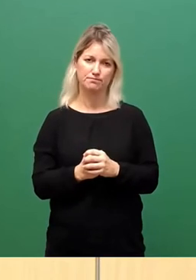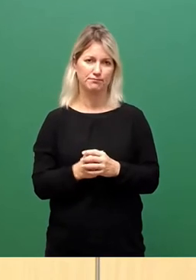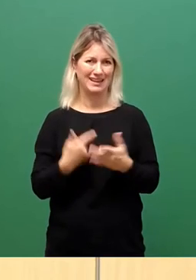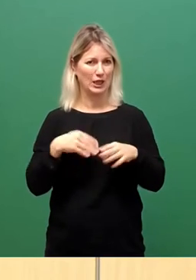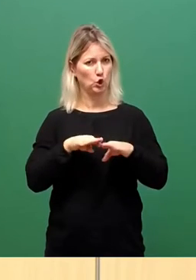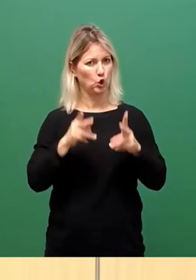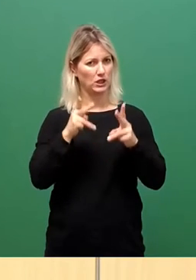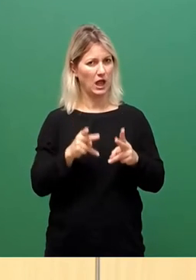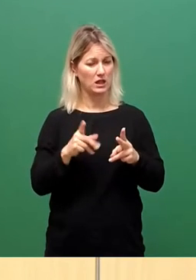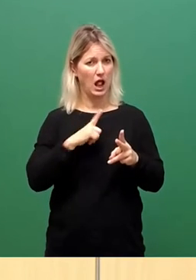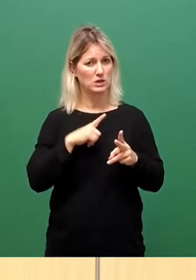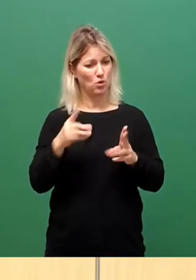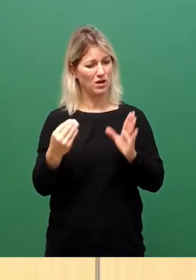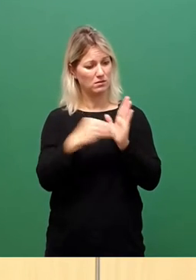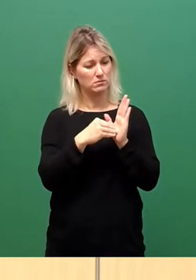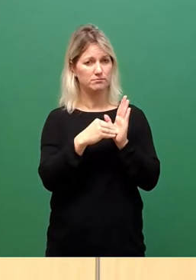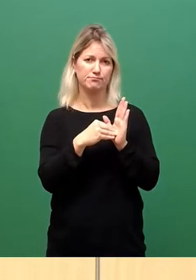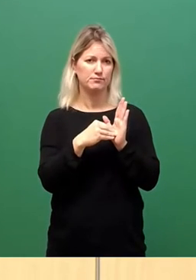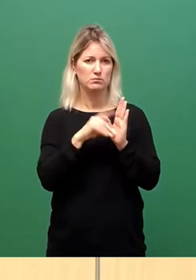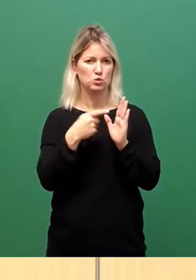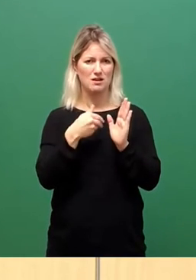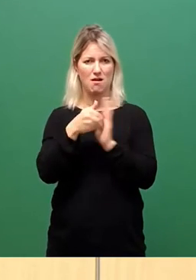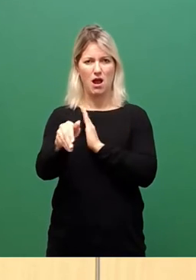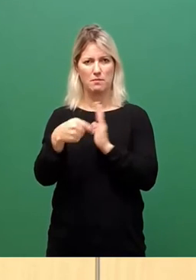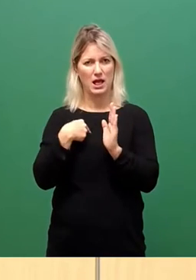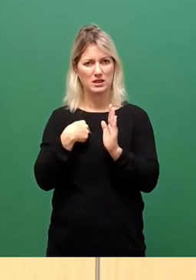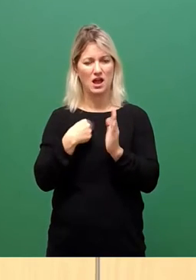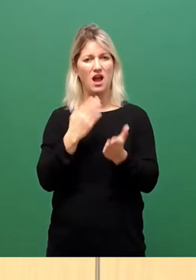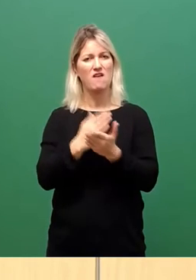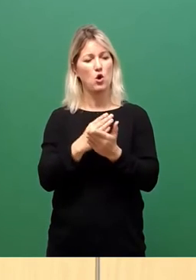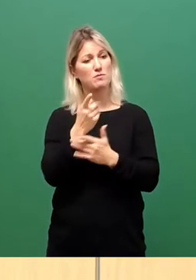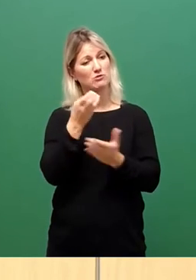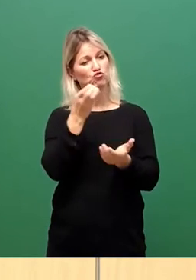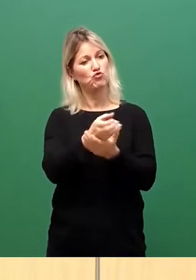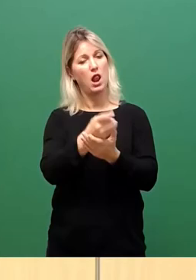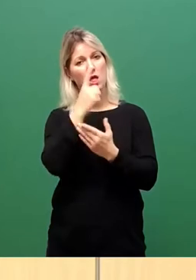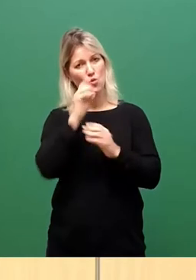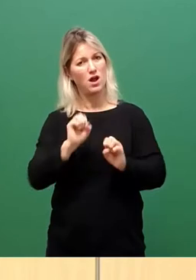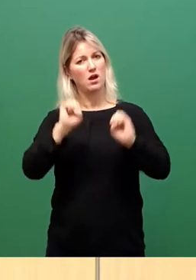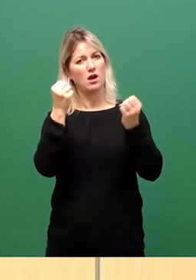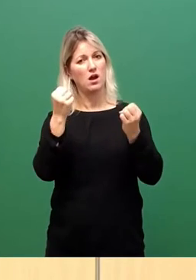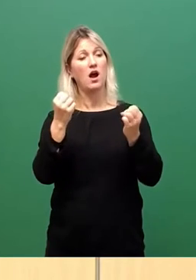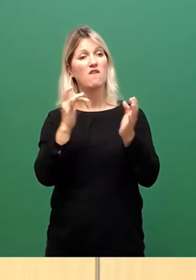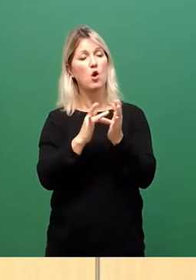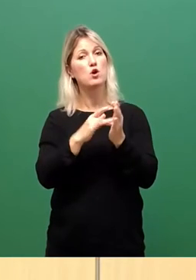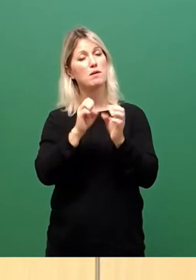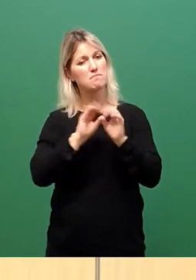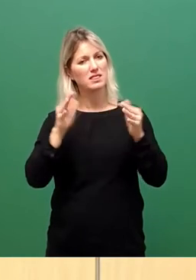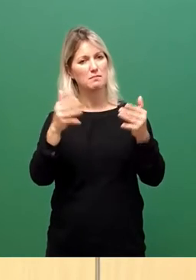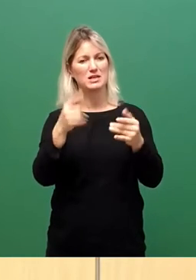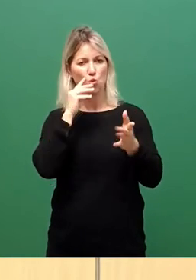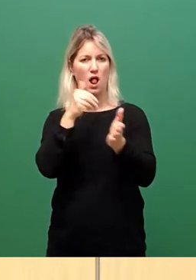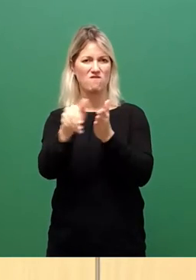die Lösung halten. Ablehnung, da die Stellen nur geschaffen werden, um die Pandemie fortzuführen und durchzusetzen.